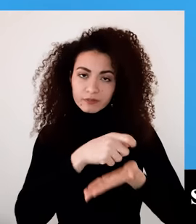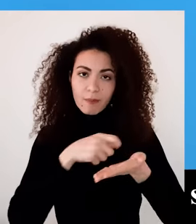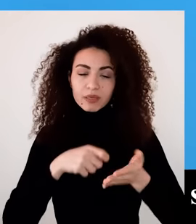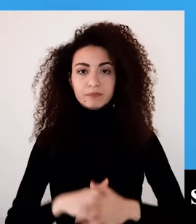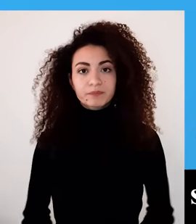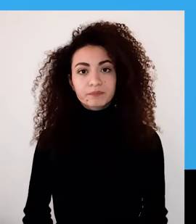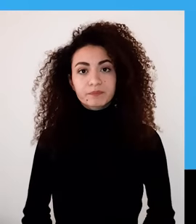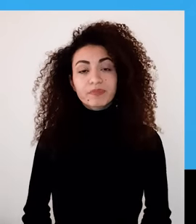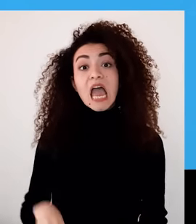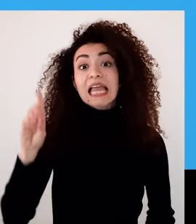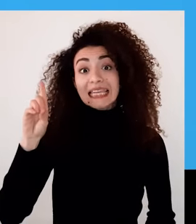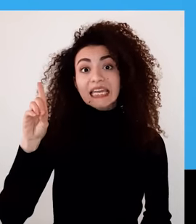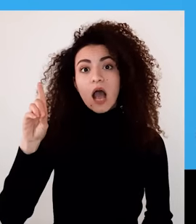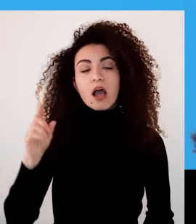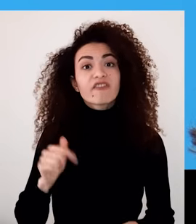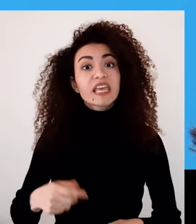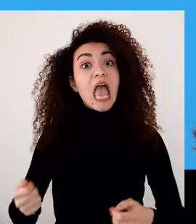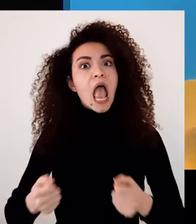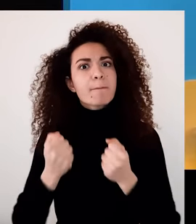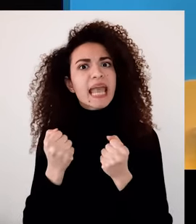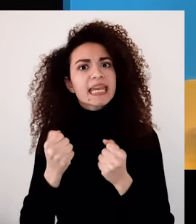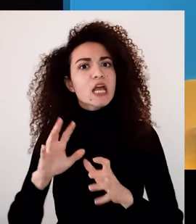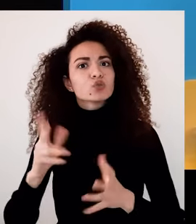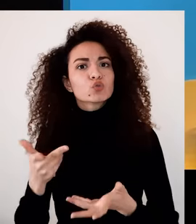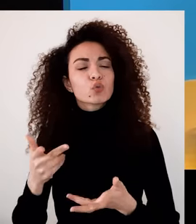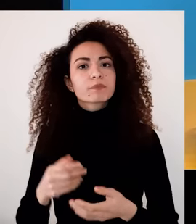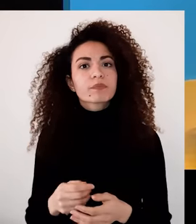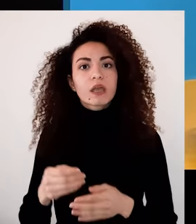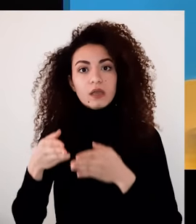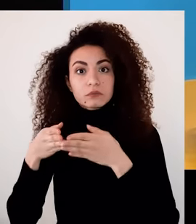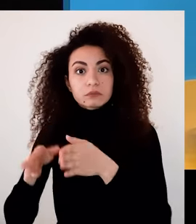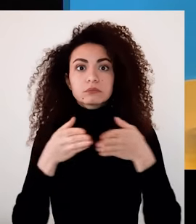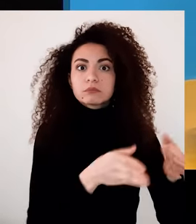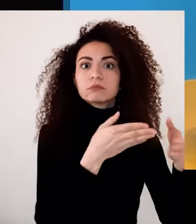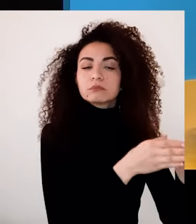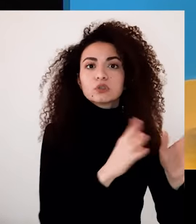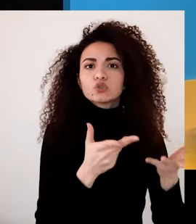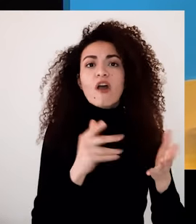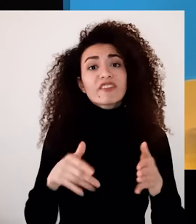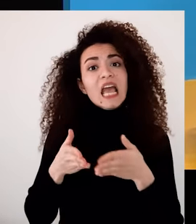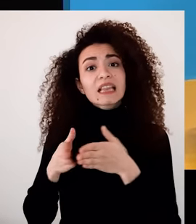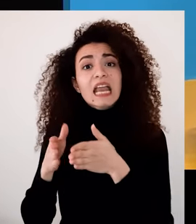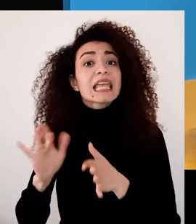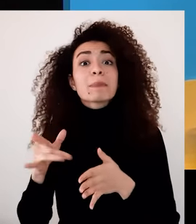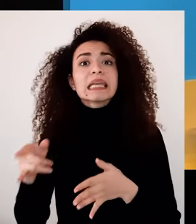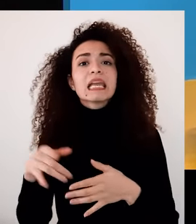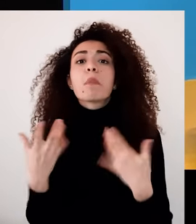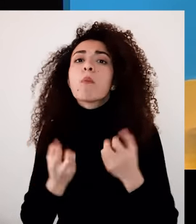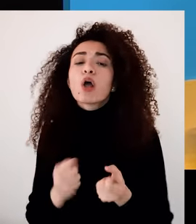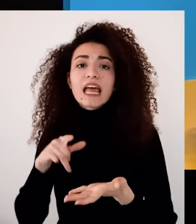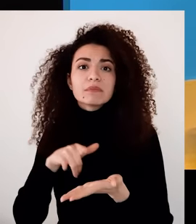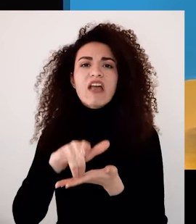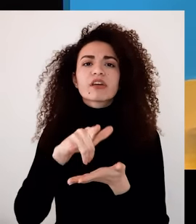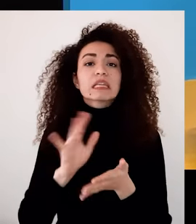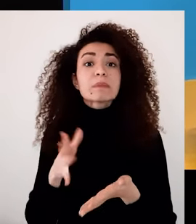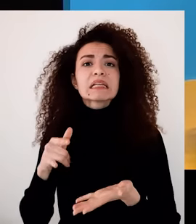المتاحة لك مثلاً بالنسبة لدينا من الإمكانيات المتاحة فرادية الأسوأ أنه ما تتمكن من السفر